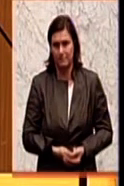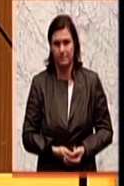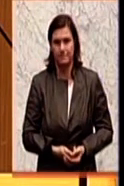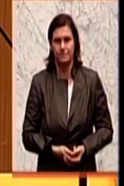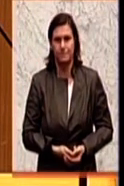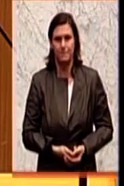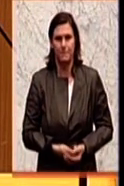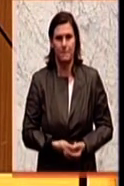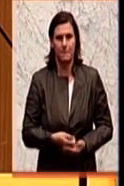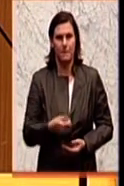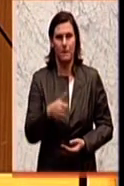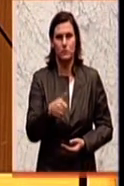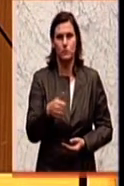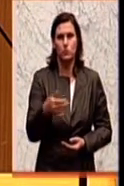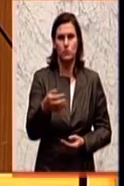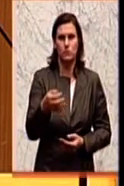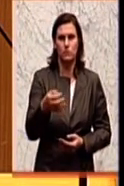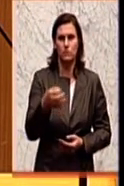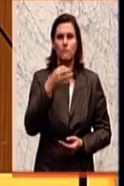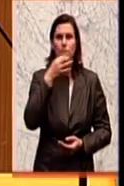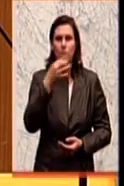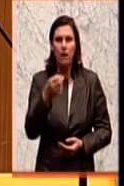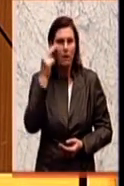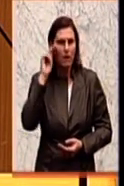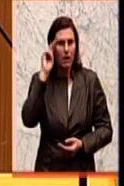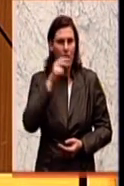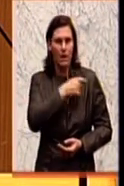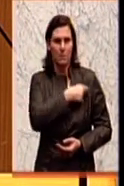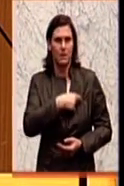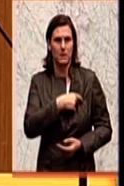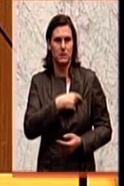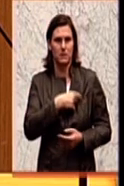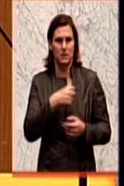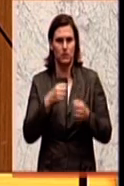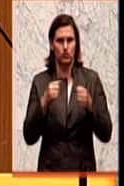Zusatzfrage, Herr Abgeordneter Mag. Albert Steinhauser.